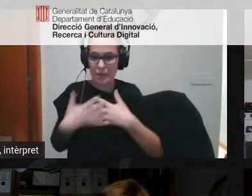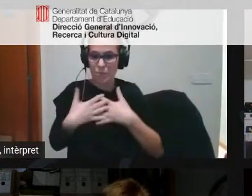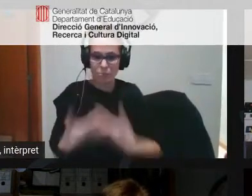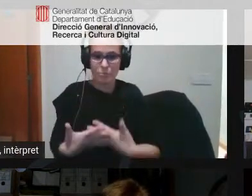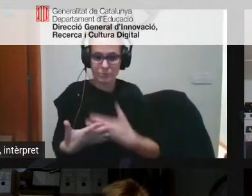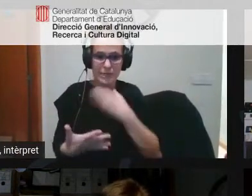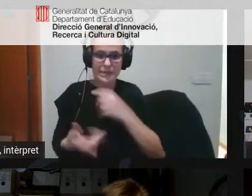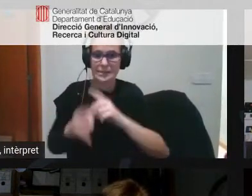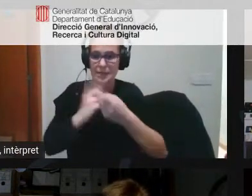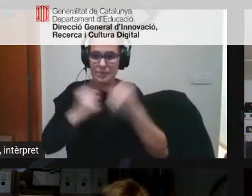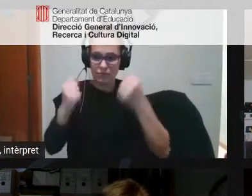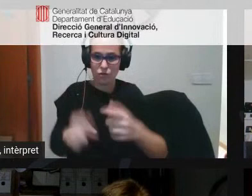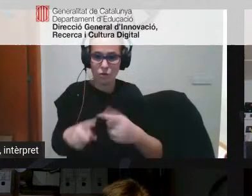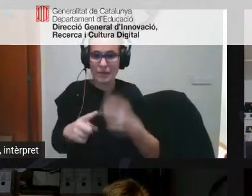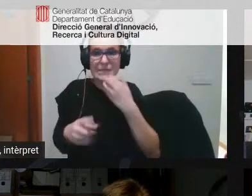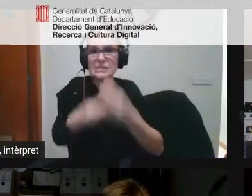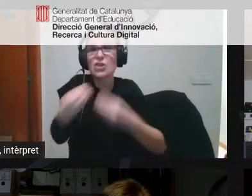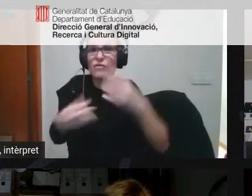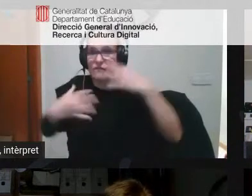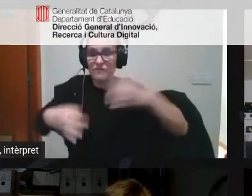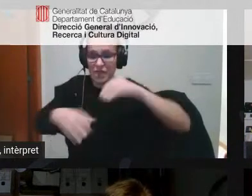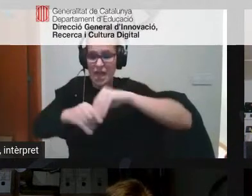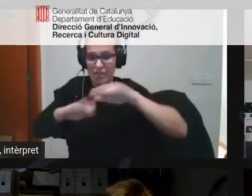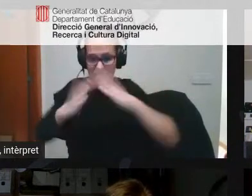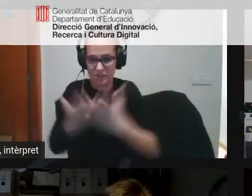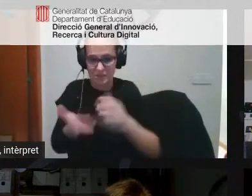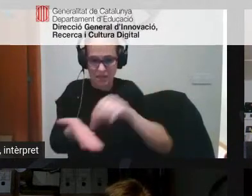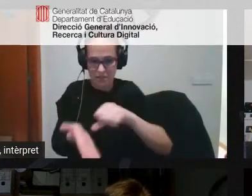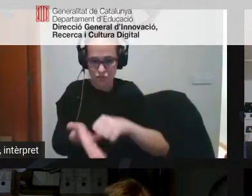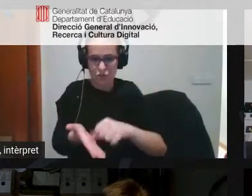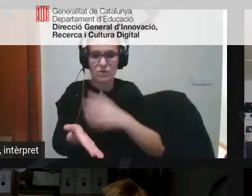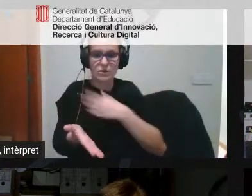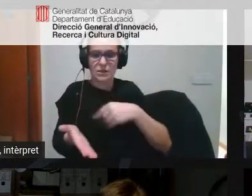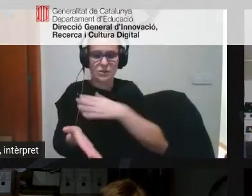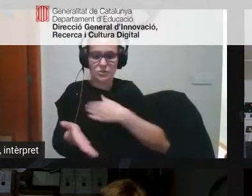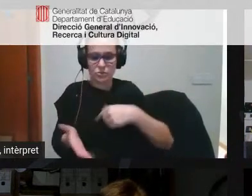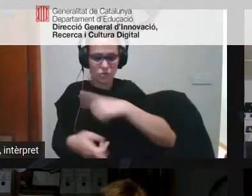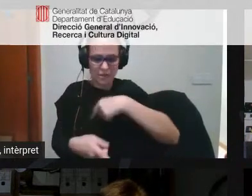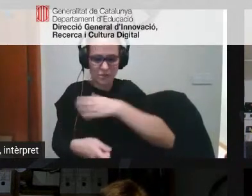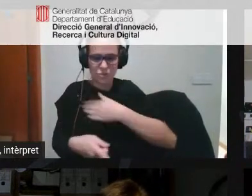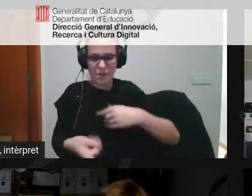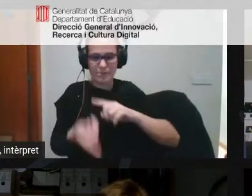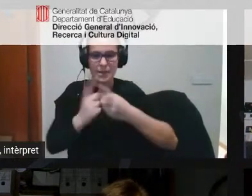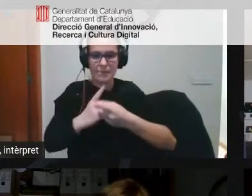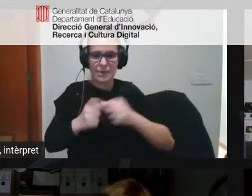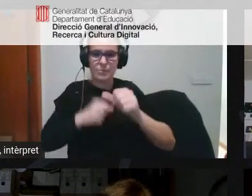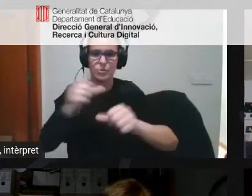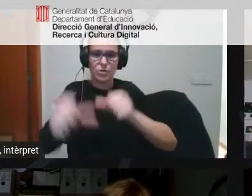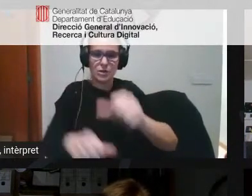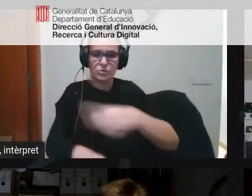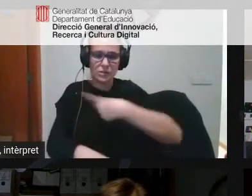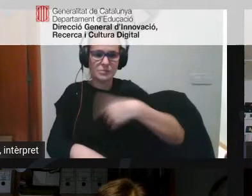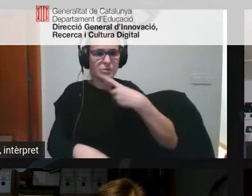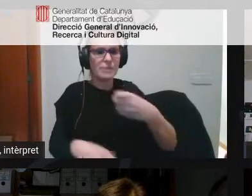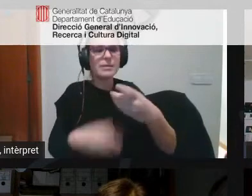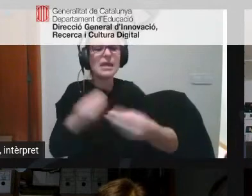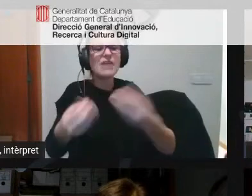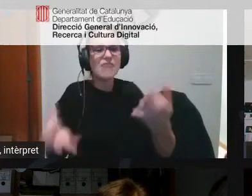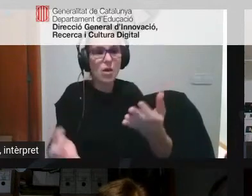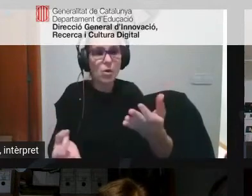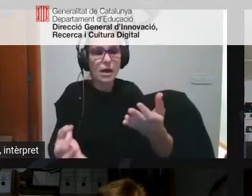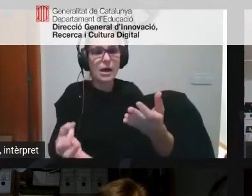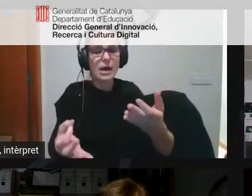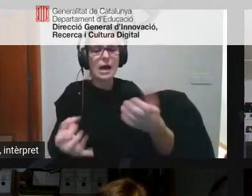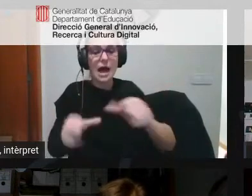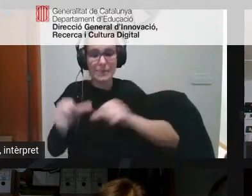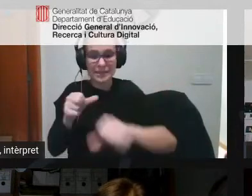canviar tant i havíem d'intentar que el canvi fos progressiu i la nostra manera va ser us preguntem què esteu fent i a partir del